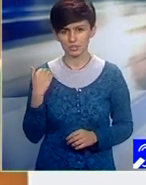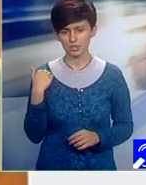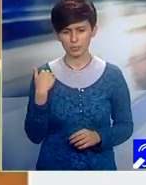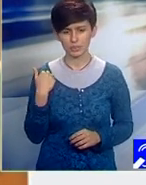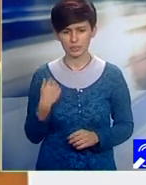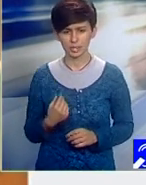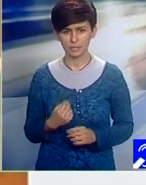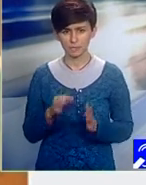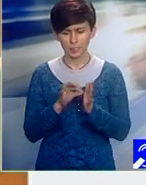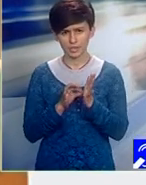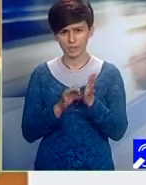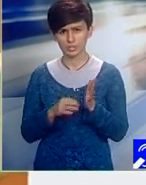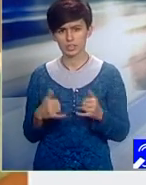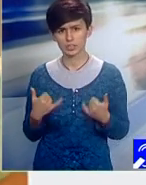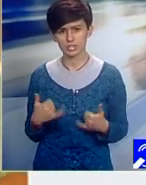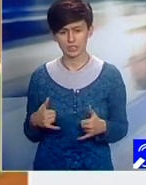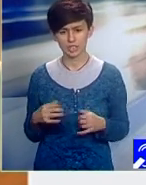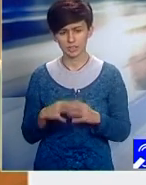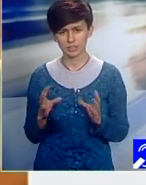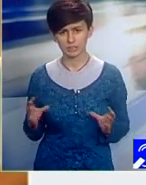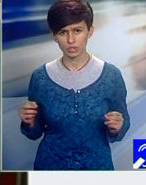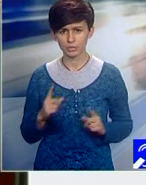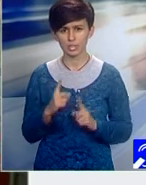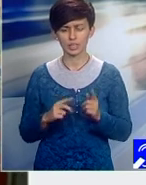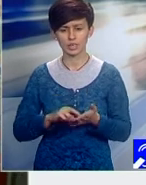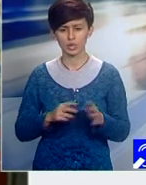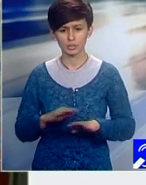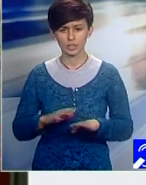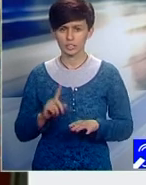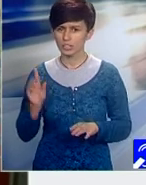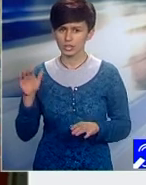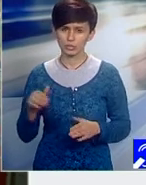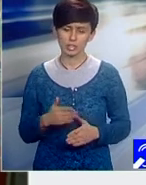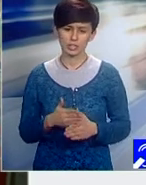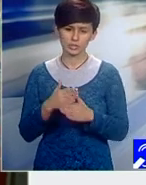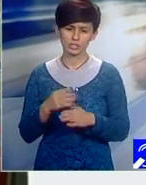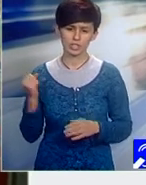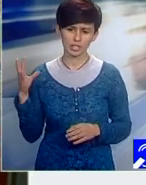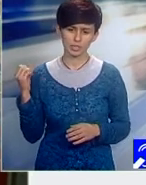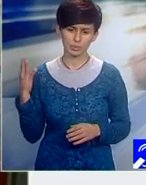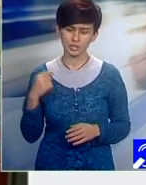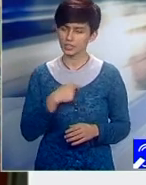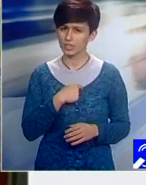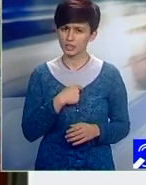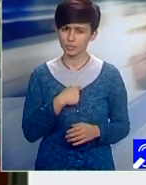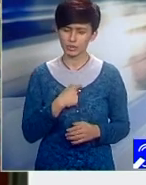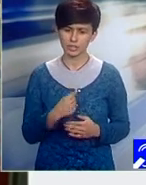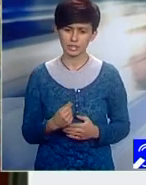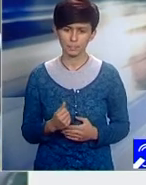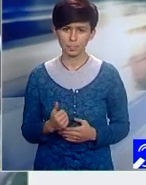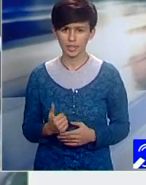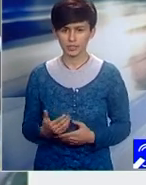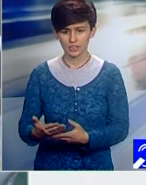În circunstanțele de astăzi, în România de astăzi, dacă un manager de spital nu are susținere politică, poate el să-și asigure